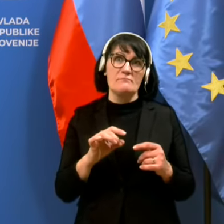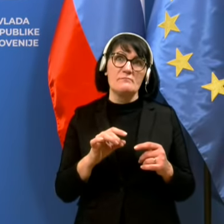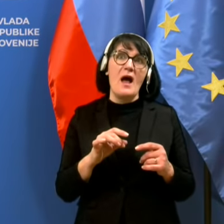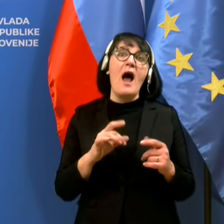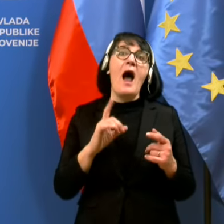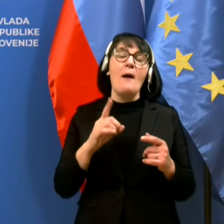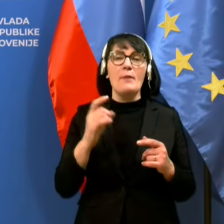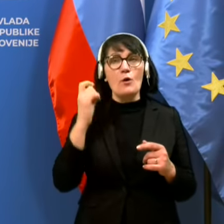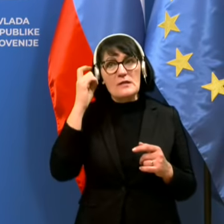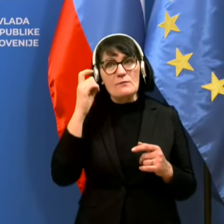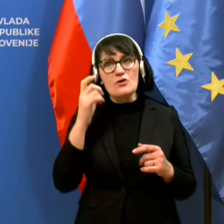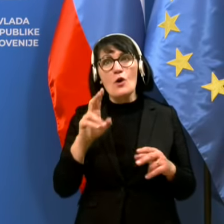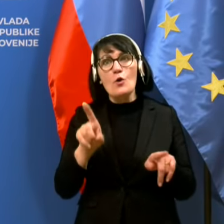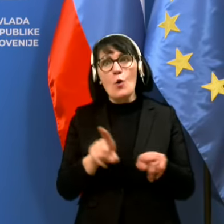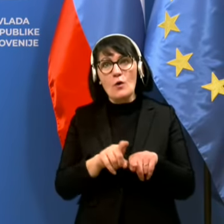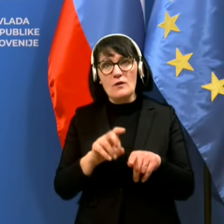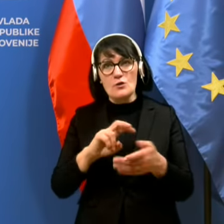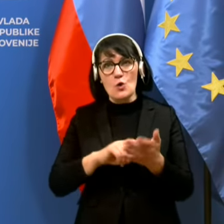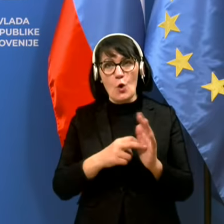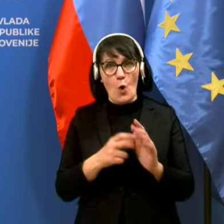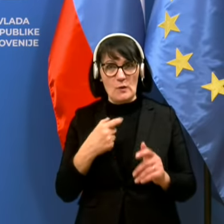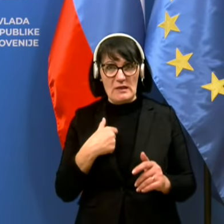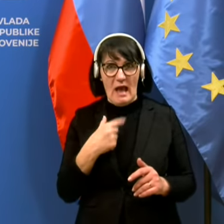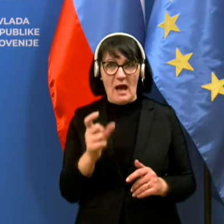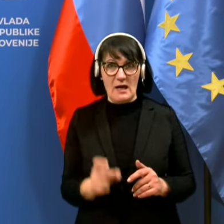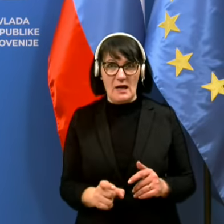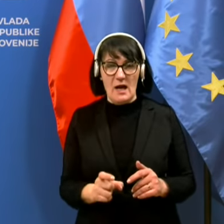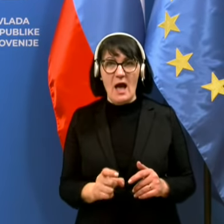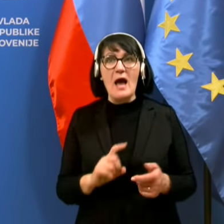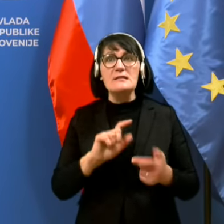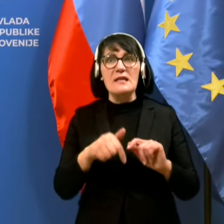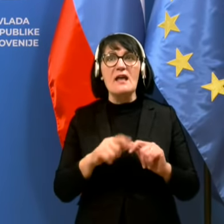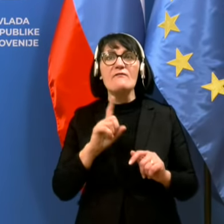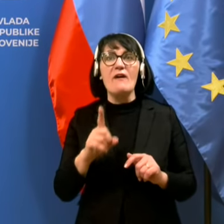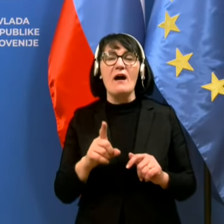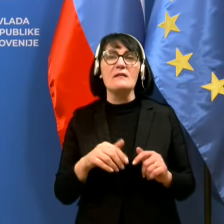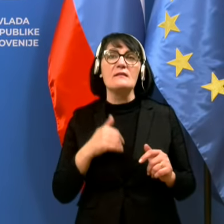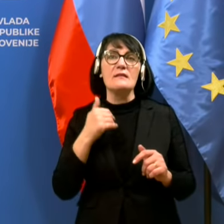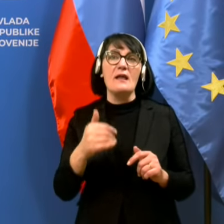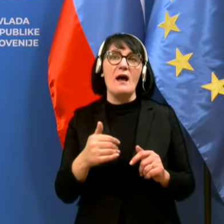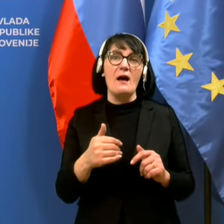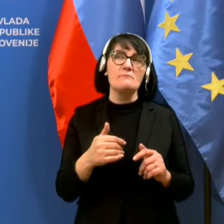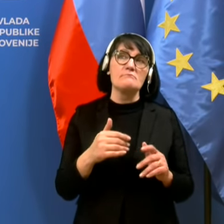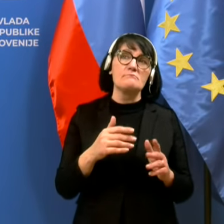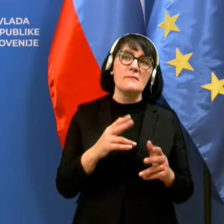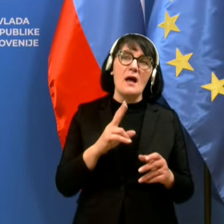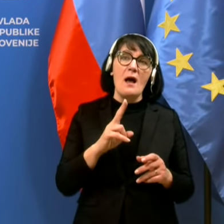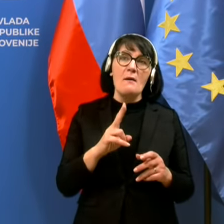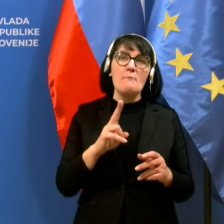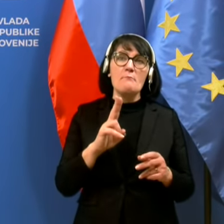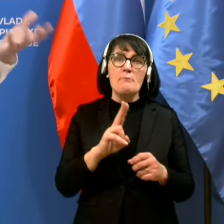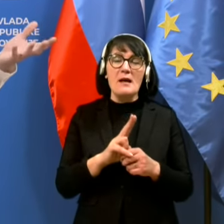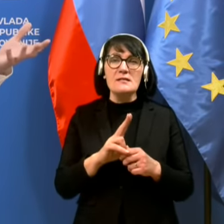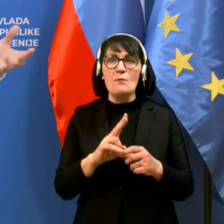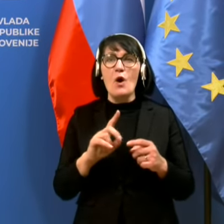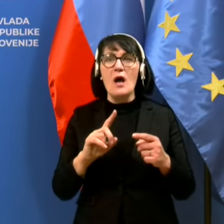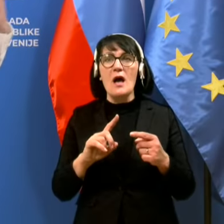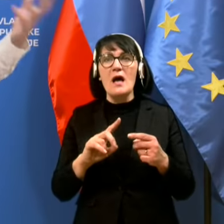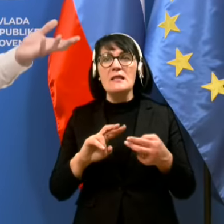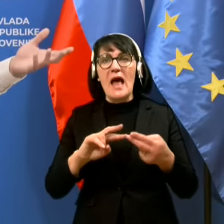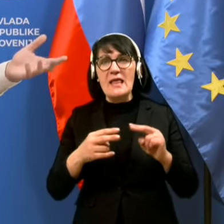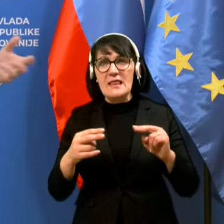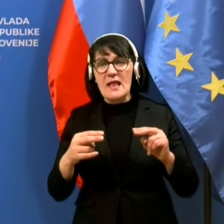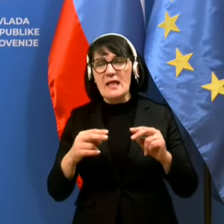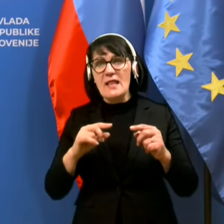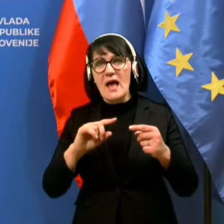epidemiolog, zdaj, vaj, limitiramo interakcije, ampak kašne, če imamo že druge ukrepe,